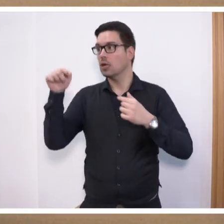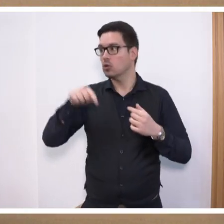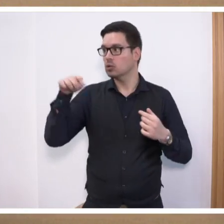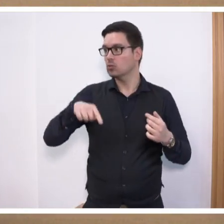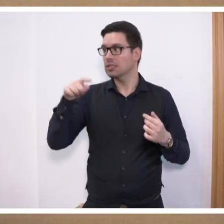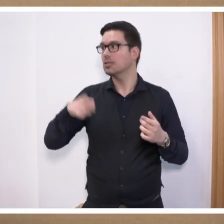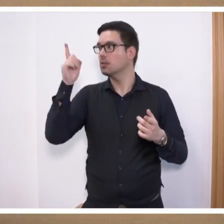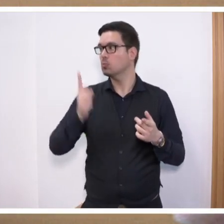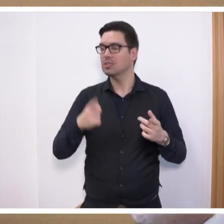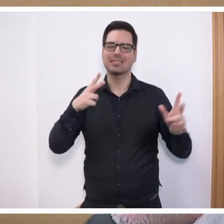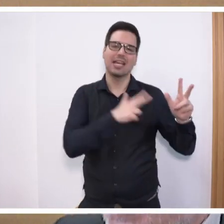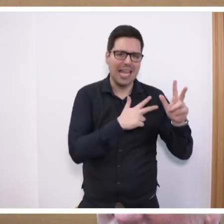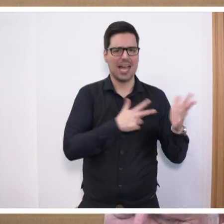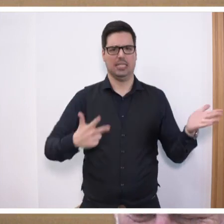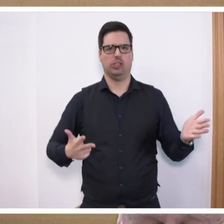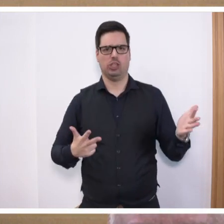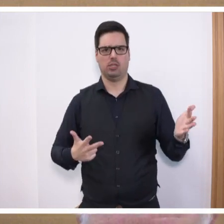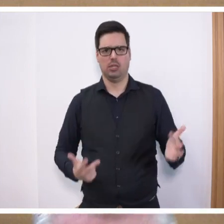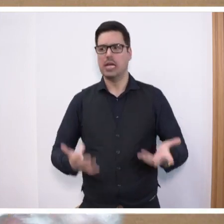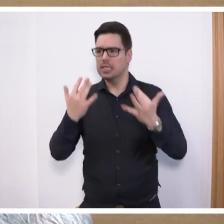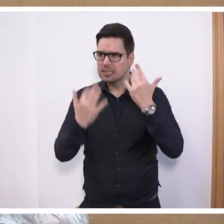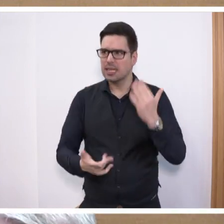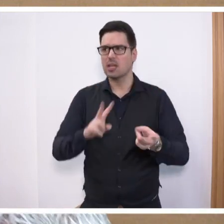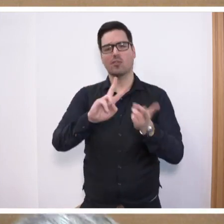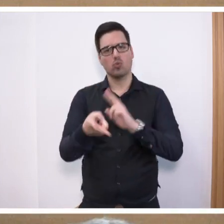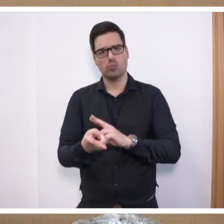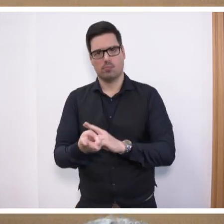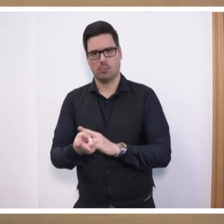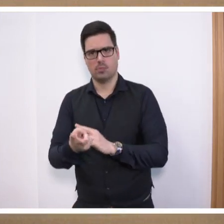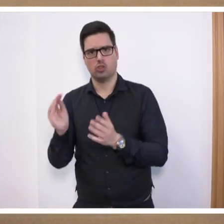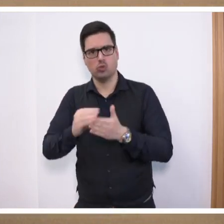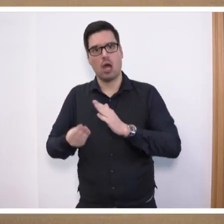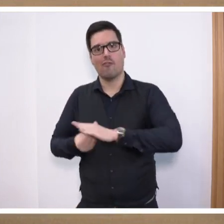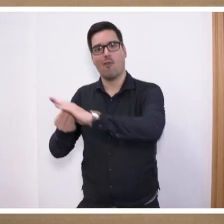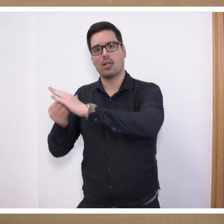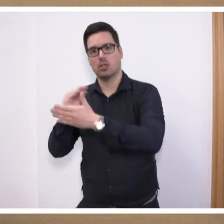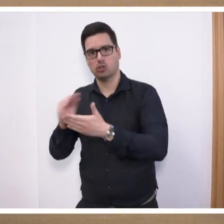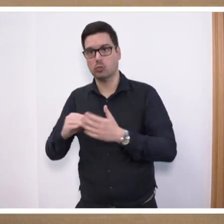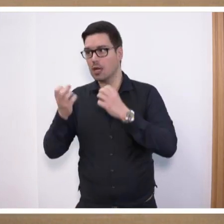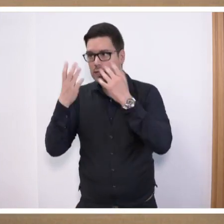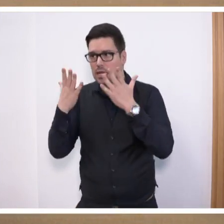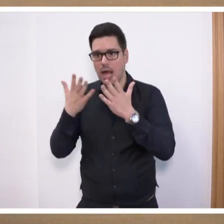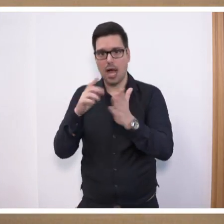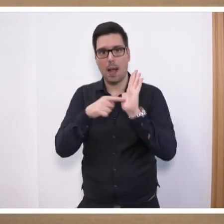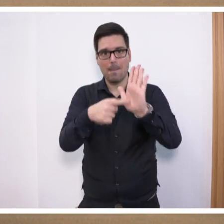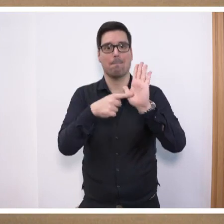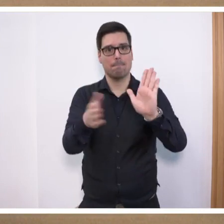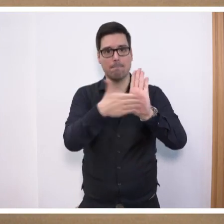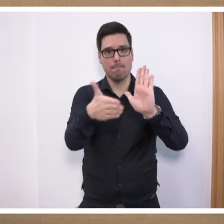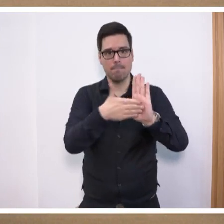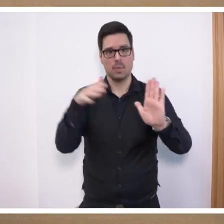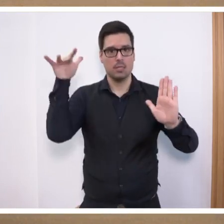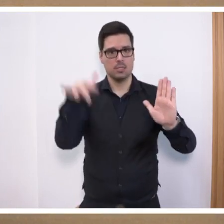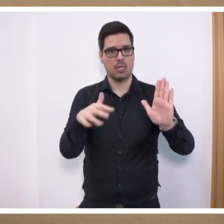wir uns ehrlich machen. Die Zahlen der Umschulung auf die Förderschulen sprechen hier eine eindeutige Sprache. Und der